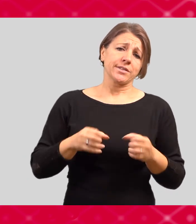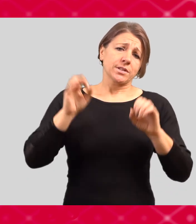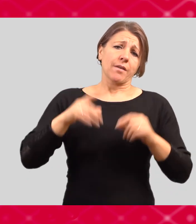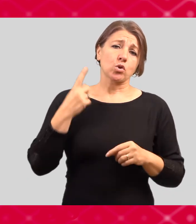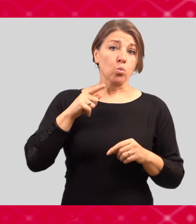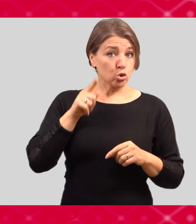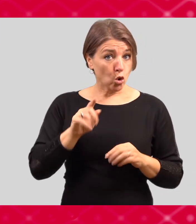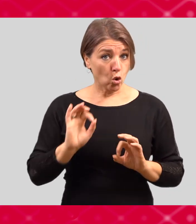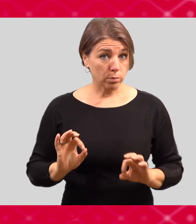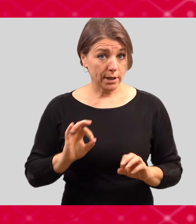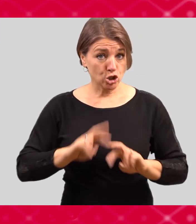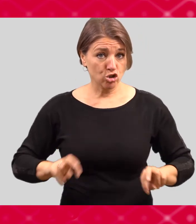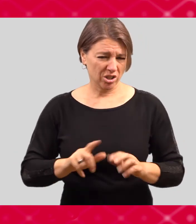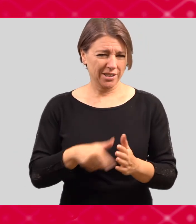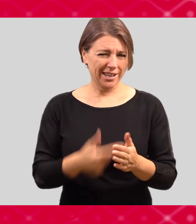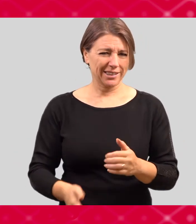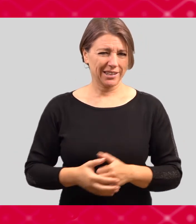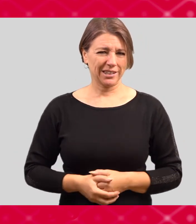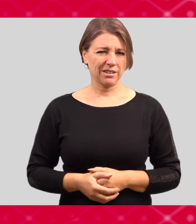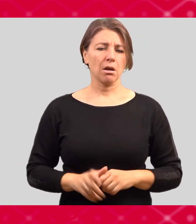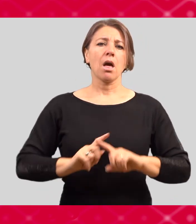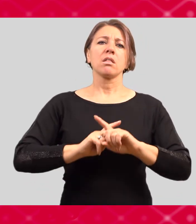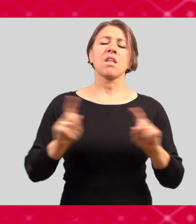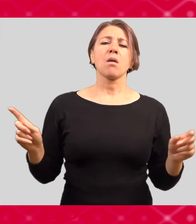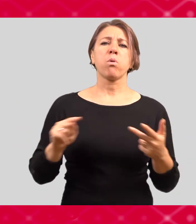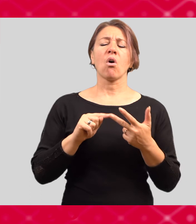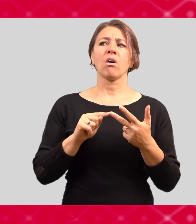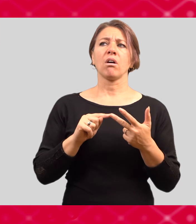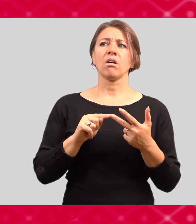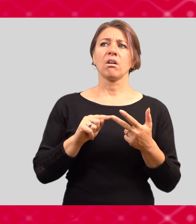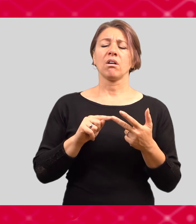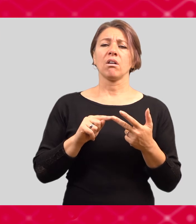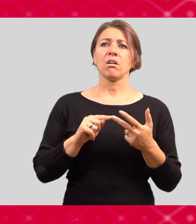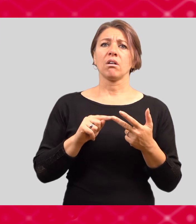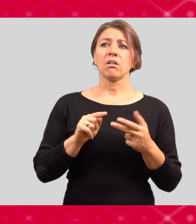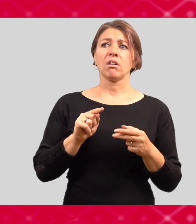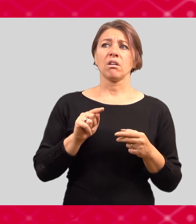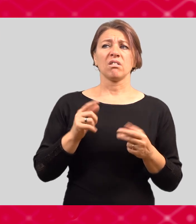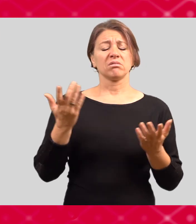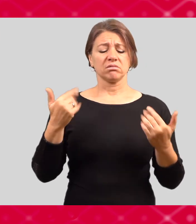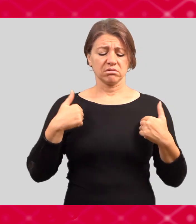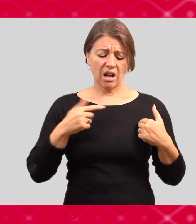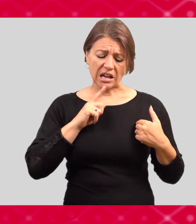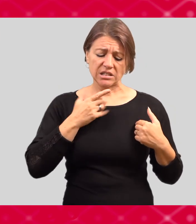řekli tamto a tamto, takže by to dopadlo jinak. Zkrátka, takové chování nefunguje.